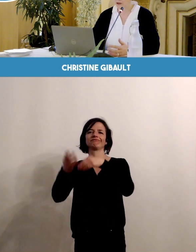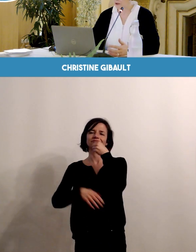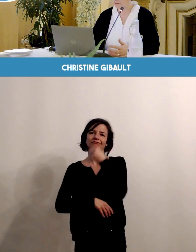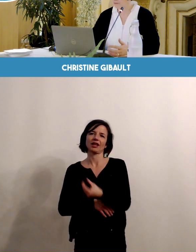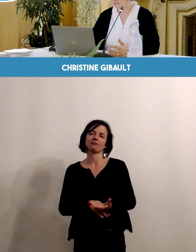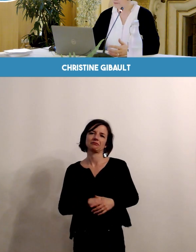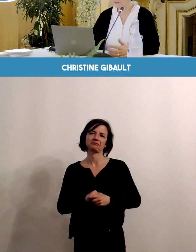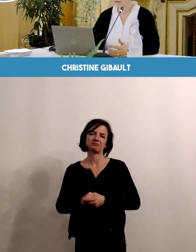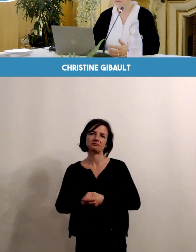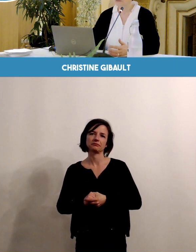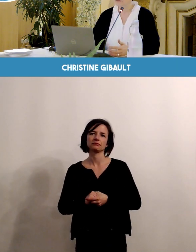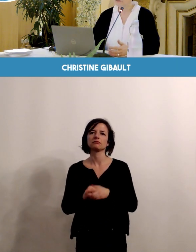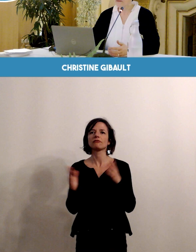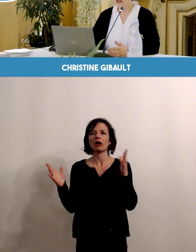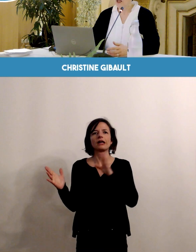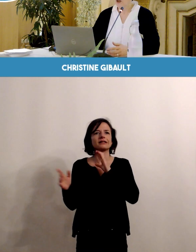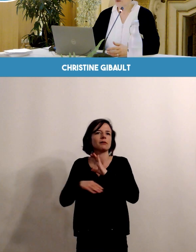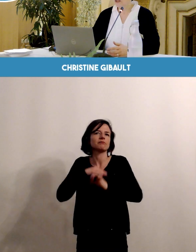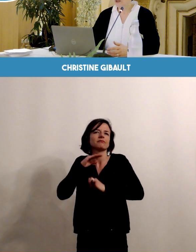conditions qui soient.